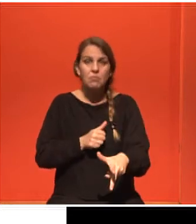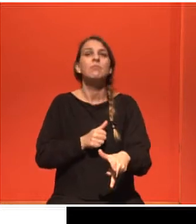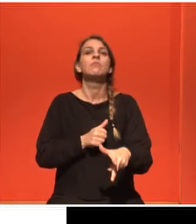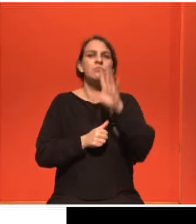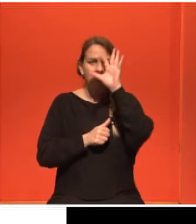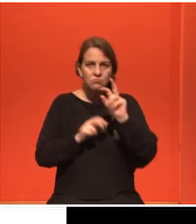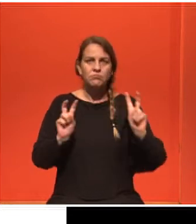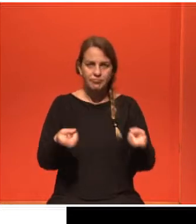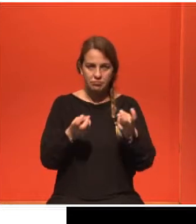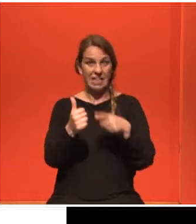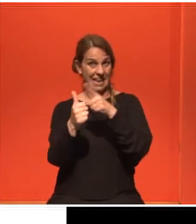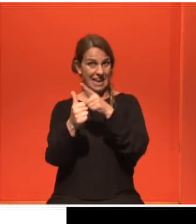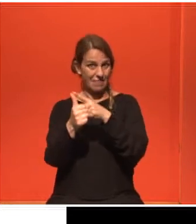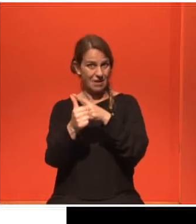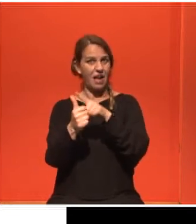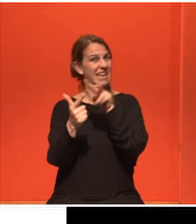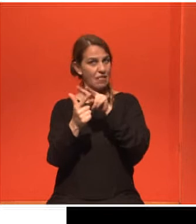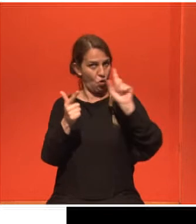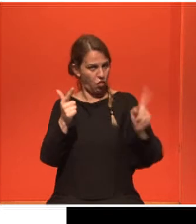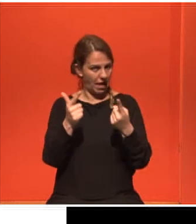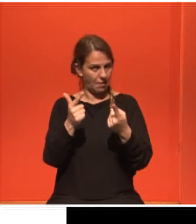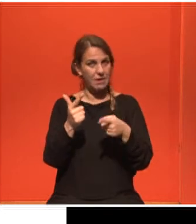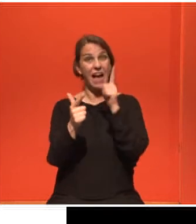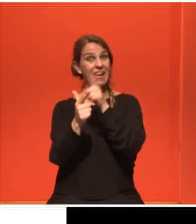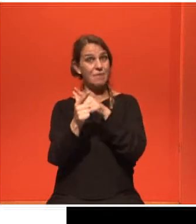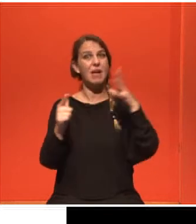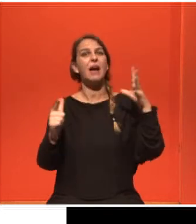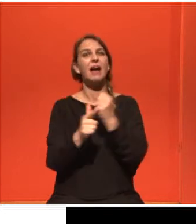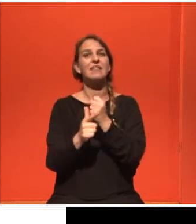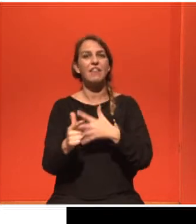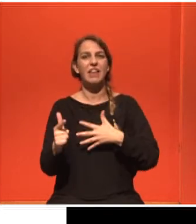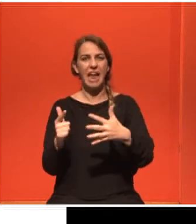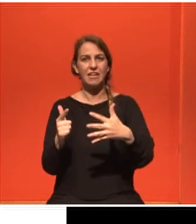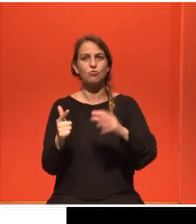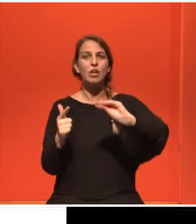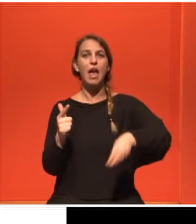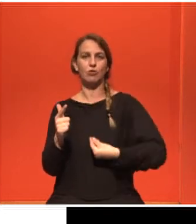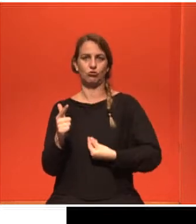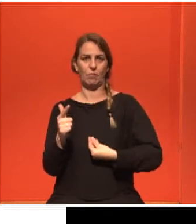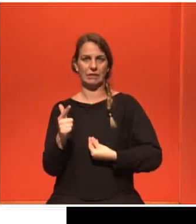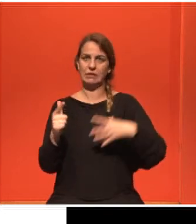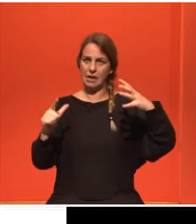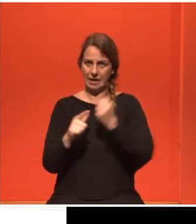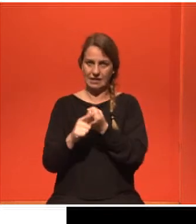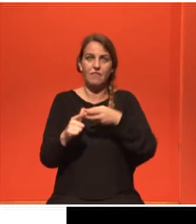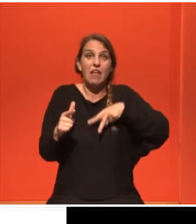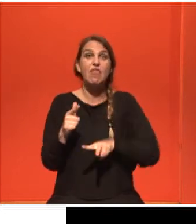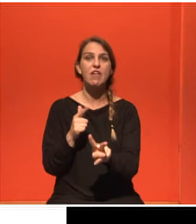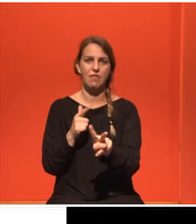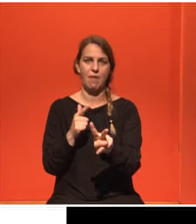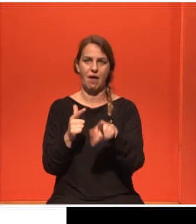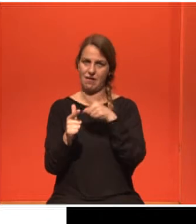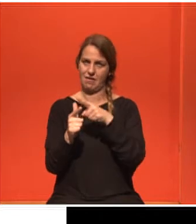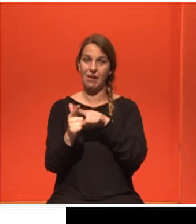μία περίπτωση έμεινε έγκυος με εξωσωματική διδημοσκίηση και γέννησε δύο υγιή